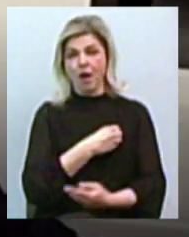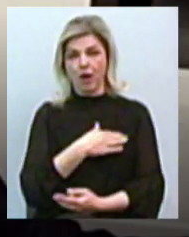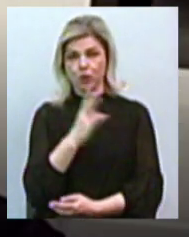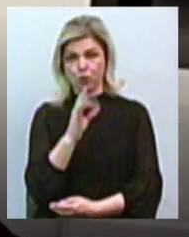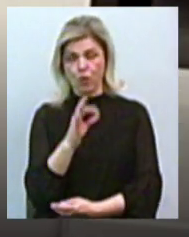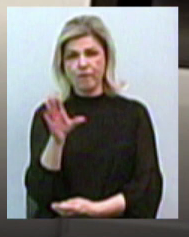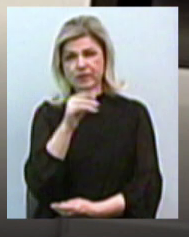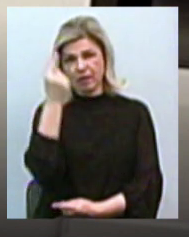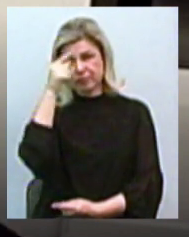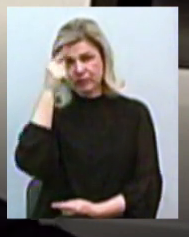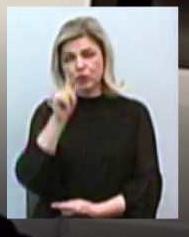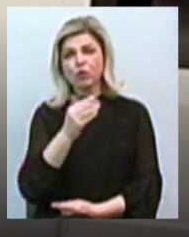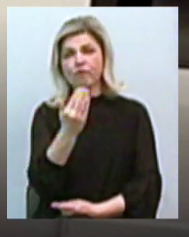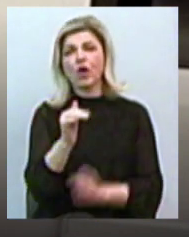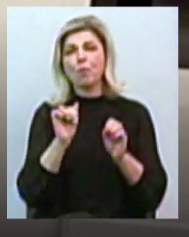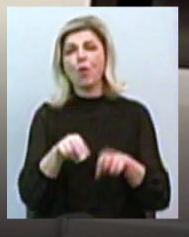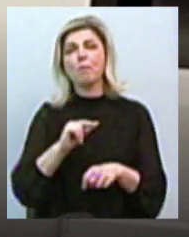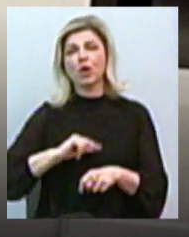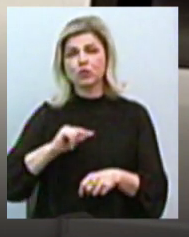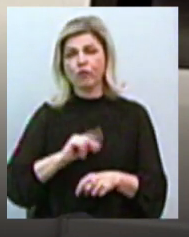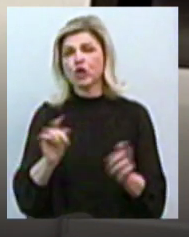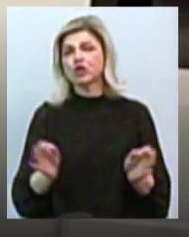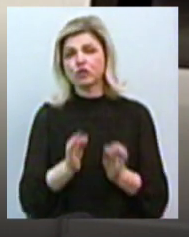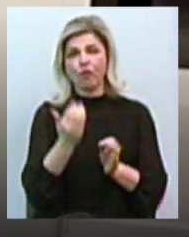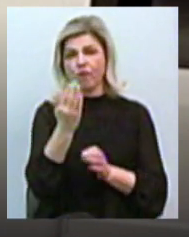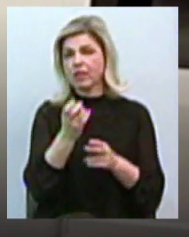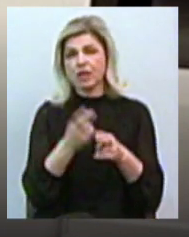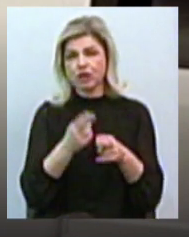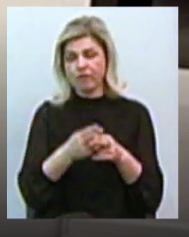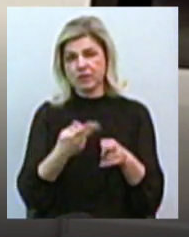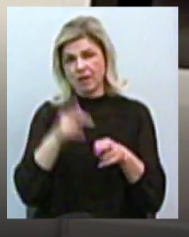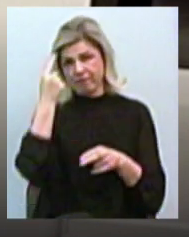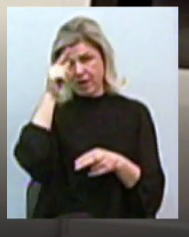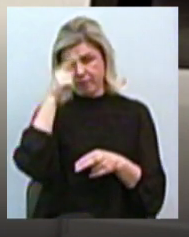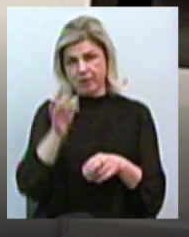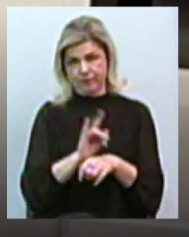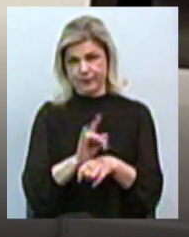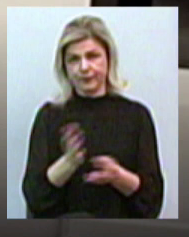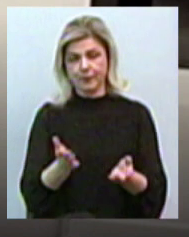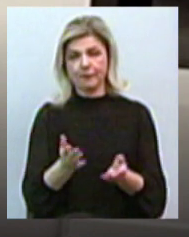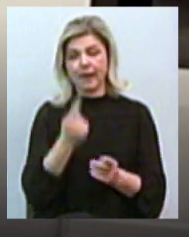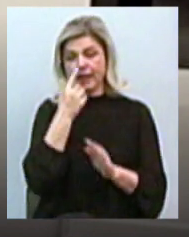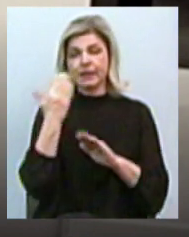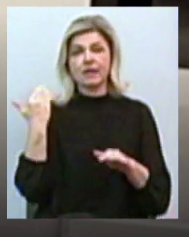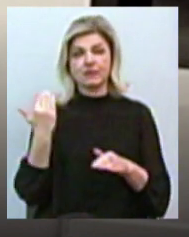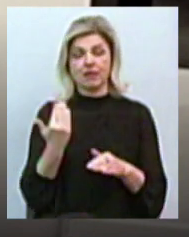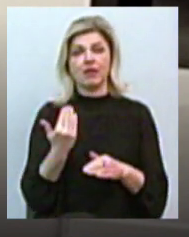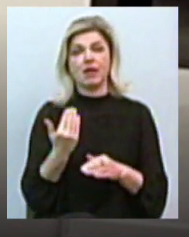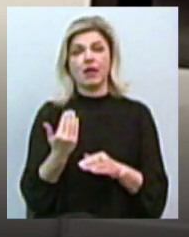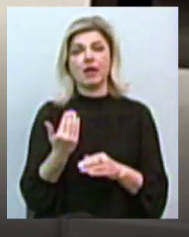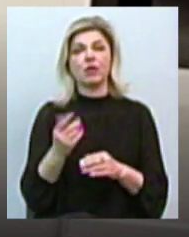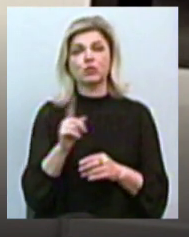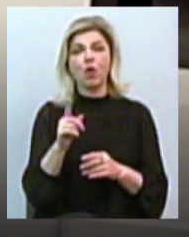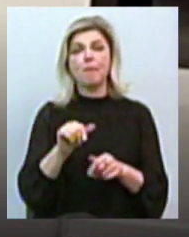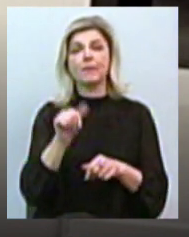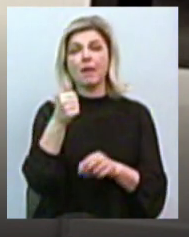байки, що ви можете працювати, ніхто вам не заважає, оце ж байки. Це ж, ви знаєте, кілька днів назад прем'єр-міністр сказав,